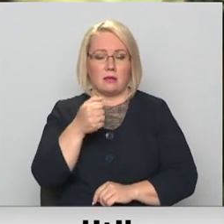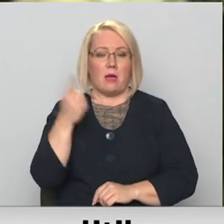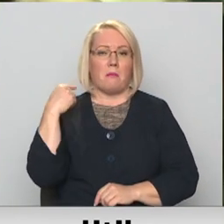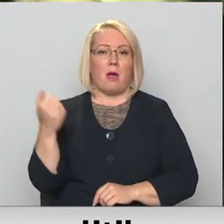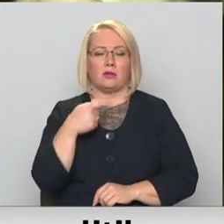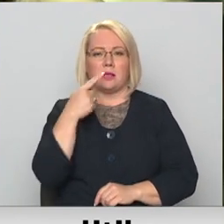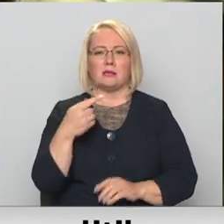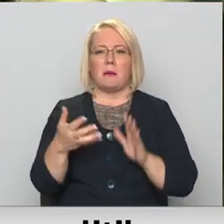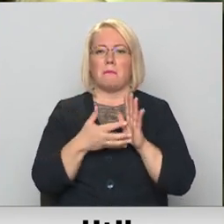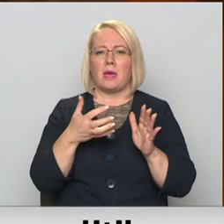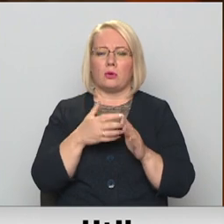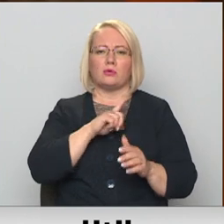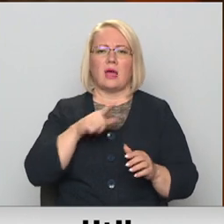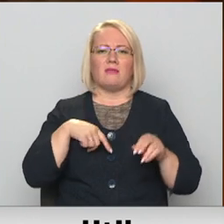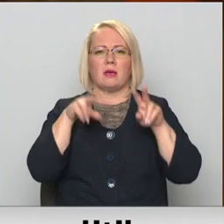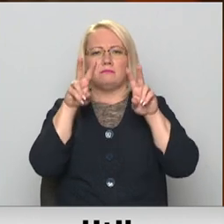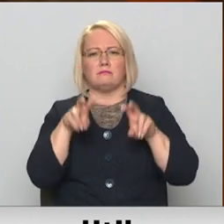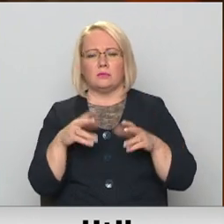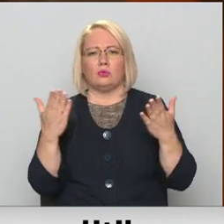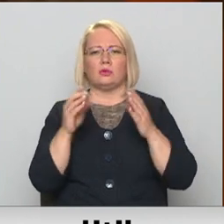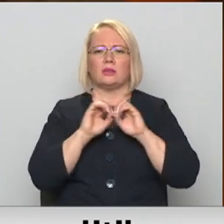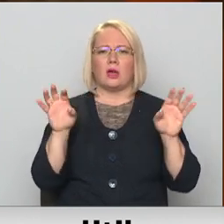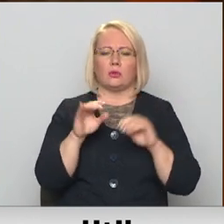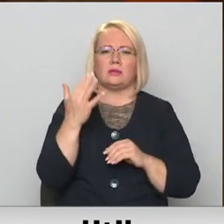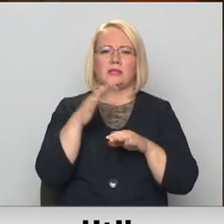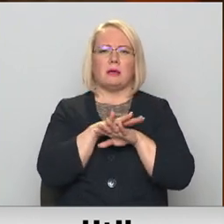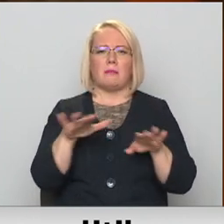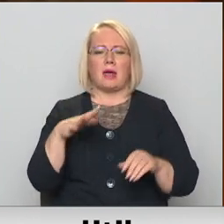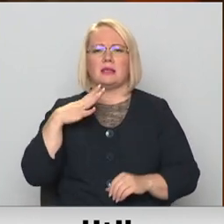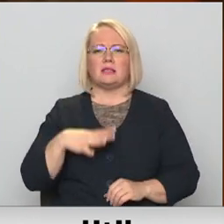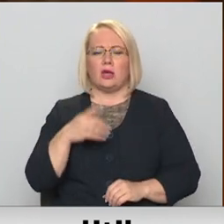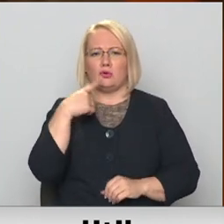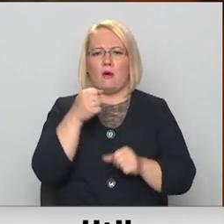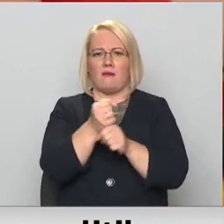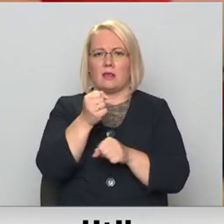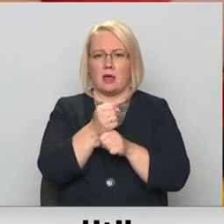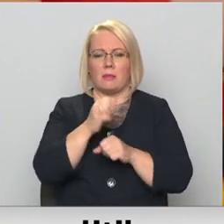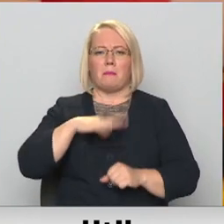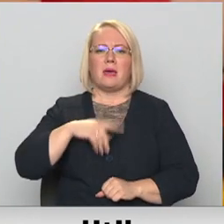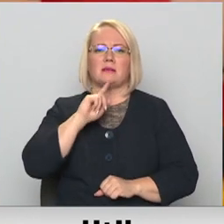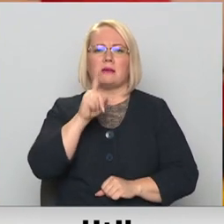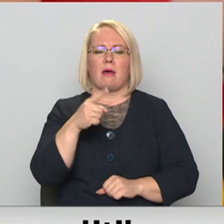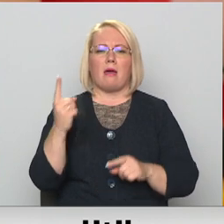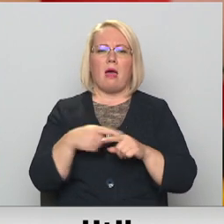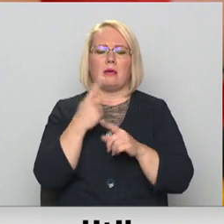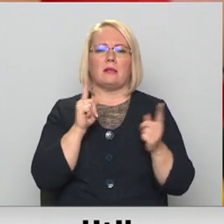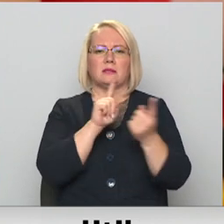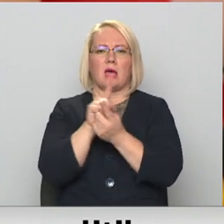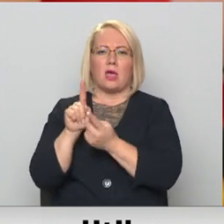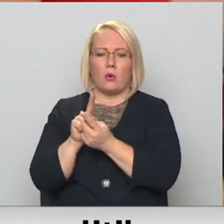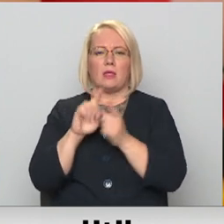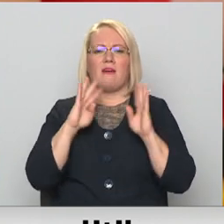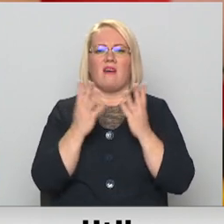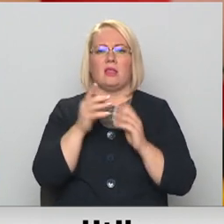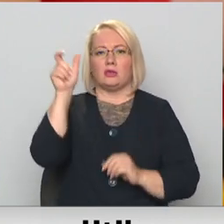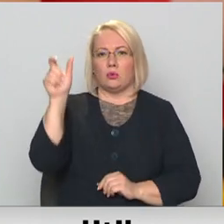pietrūksta regulāru pētījumu, kuros skaidrotu, cik bērnu cieši no vardarbības. Pēc gada atkal satiekoties Dardedzes valdes